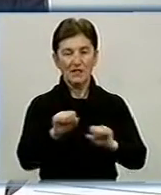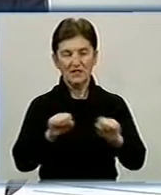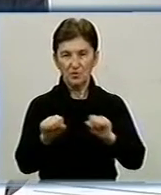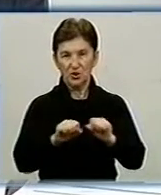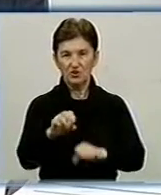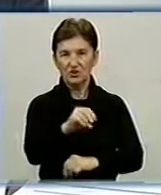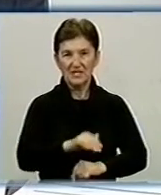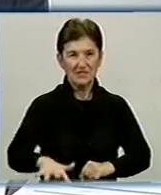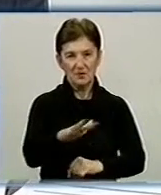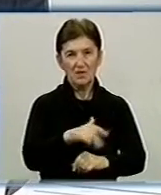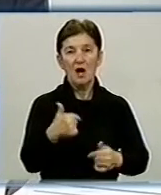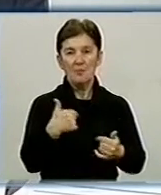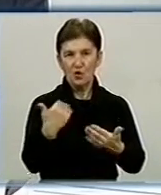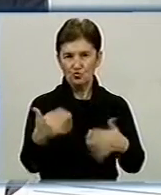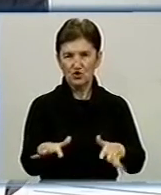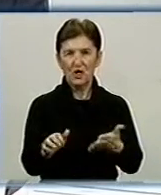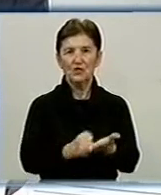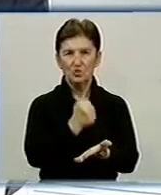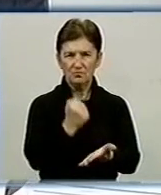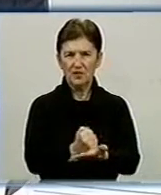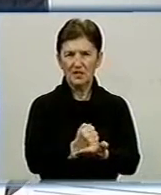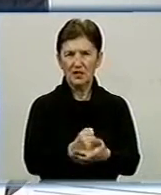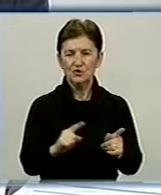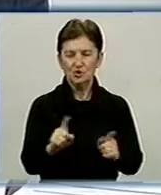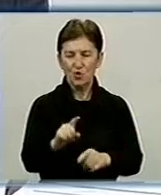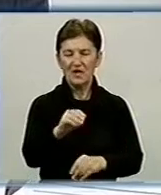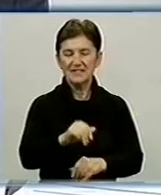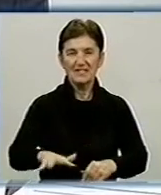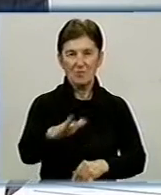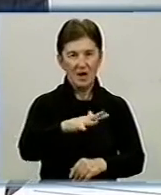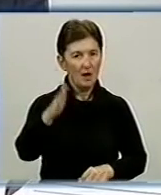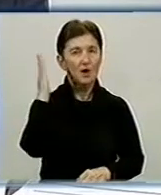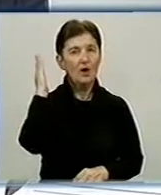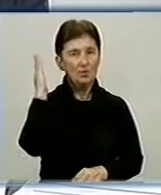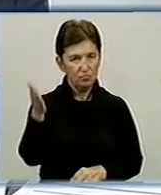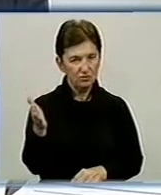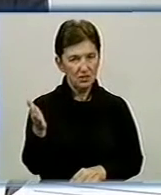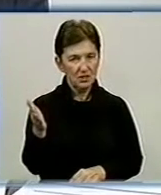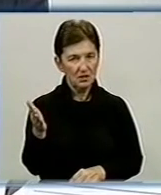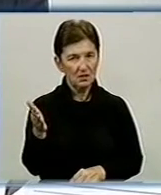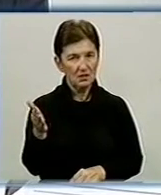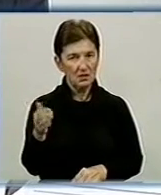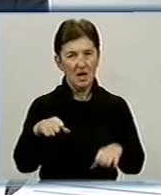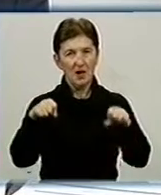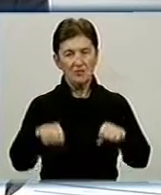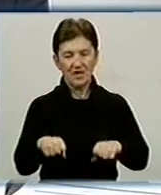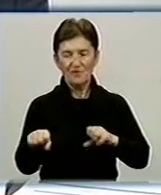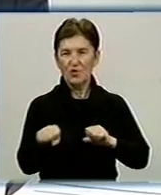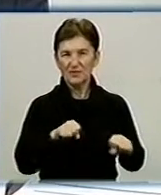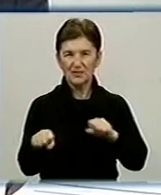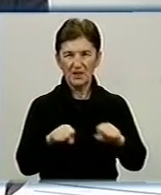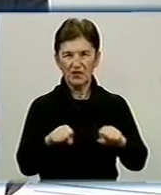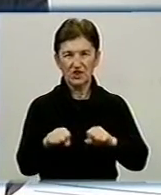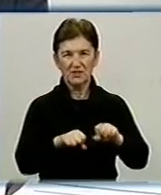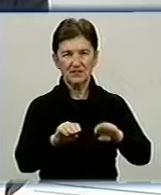врешті-решт ми добили вже їх, що земля буде право розпоряджатися, надано